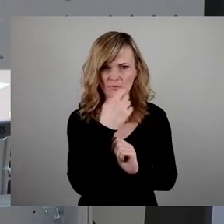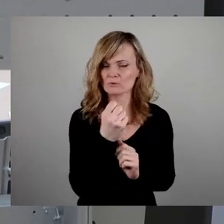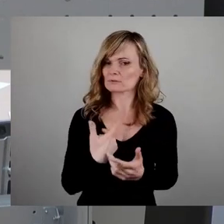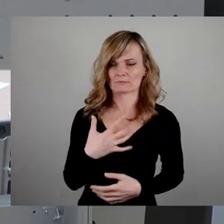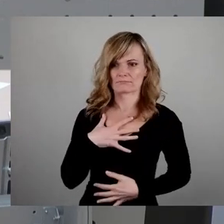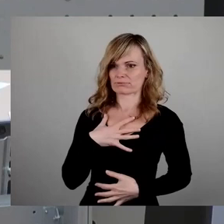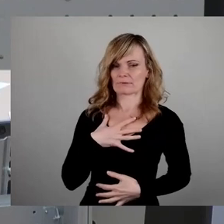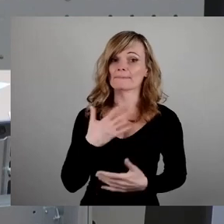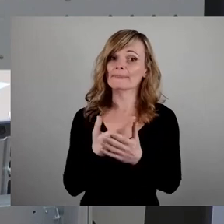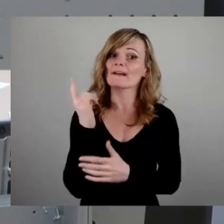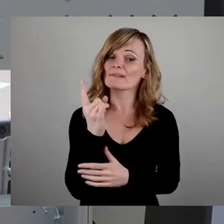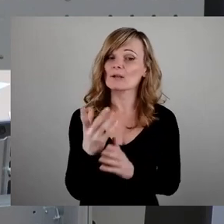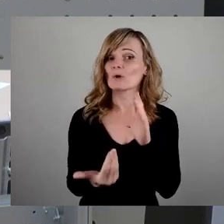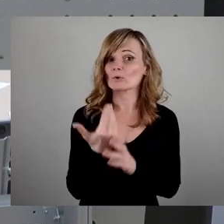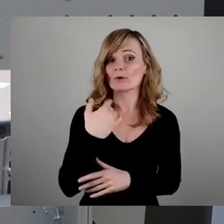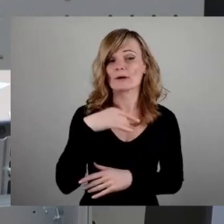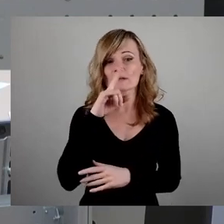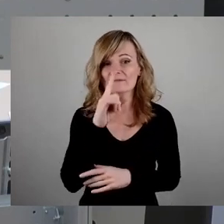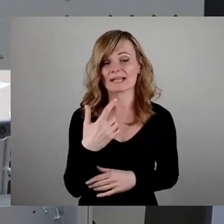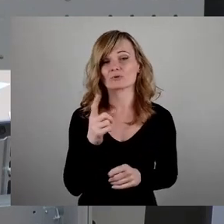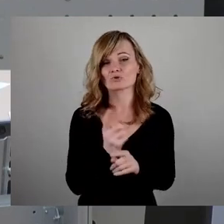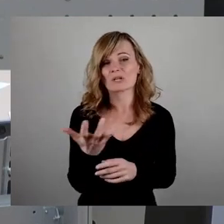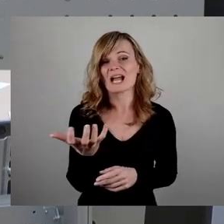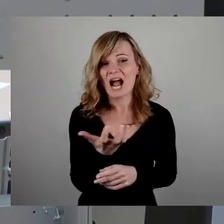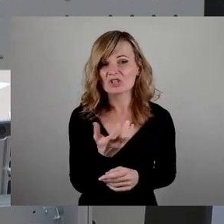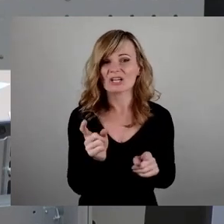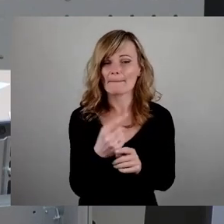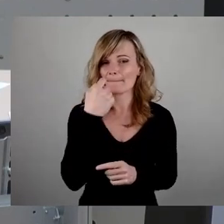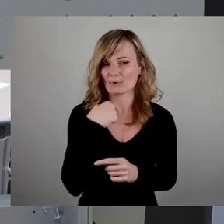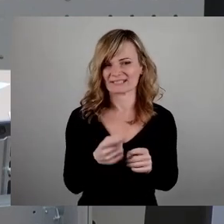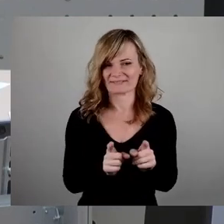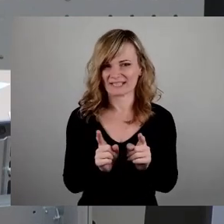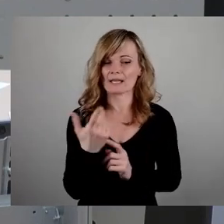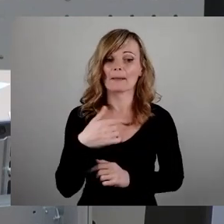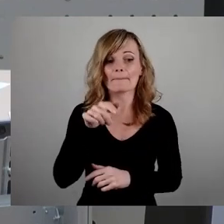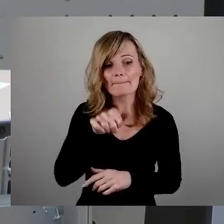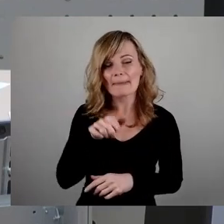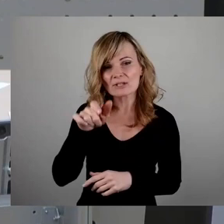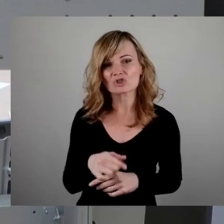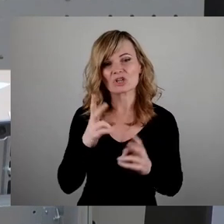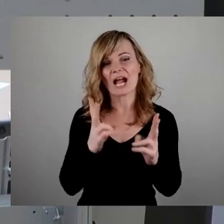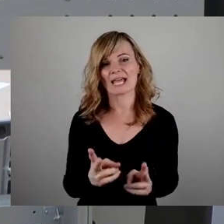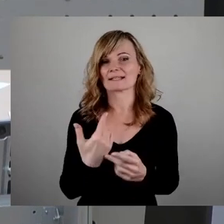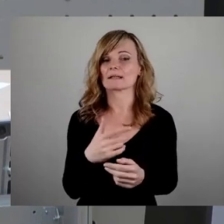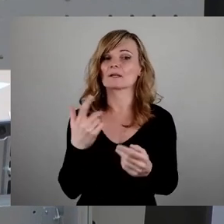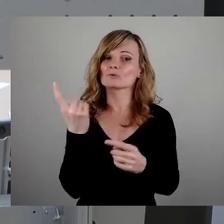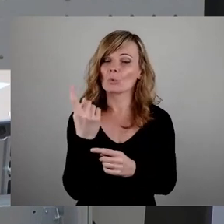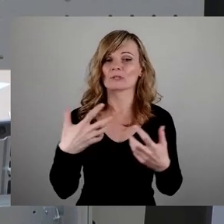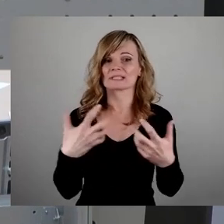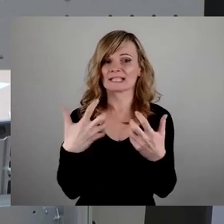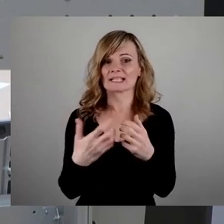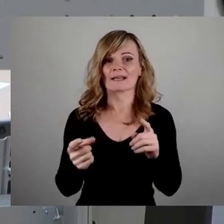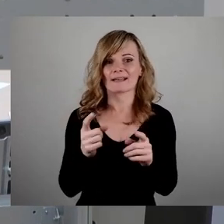und wenn sie schon wie Asche in unserem Mund sind. Denn der Menschheit drohen Kriege, gegen welche die Vergangenen wie